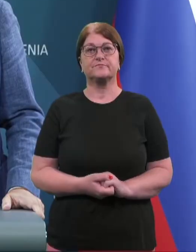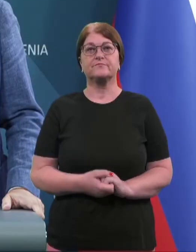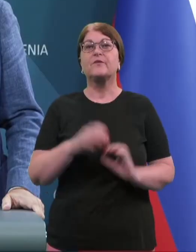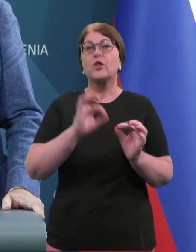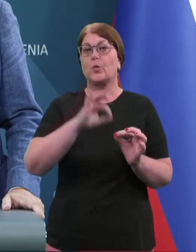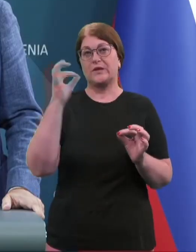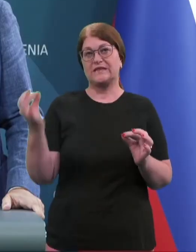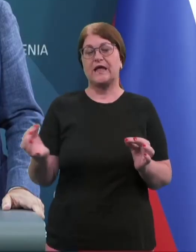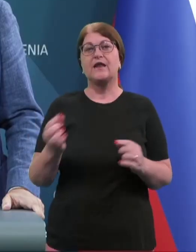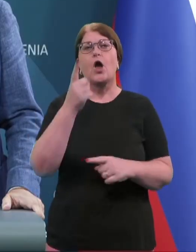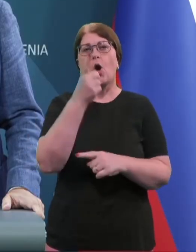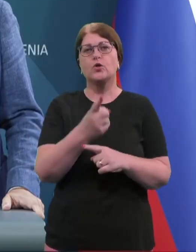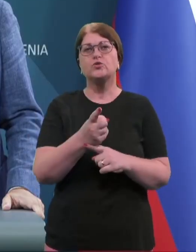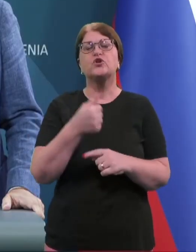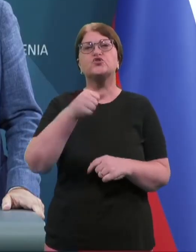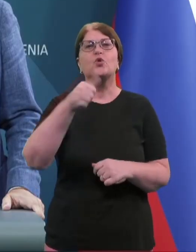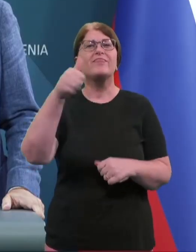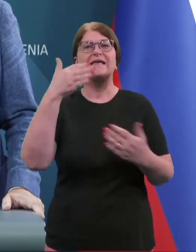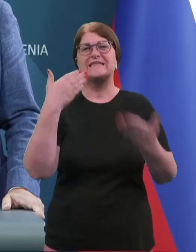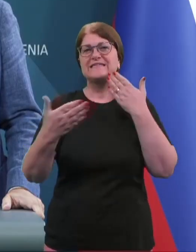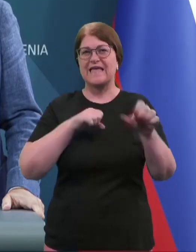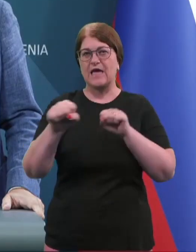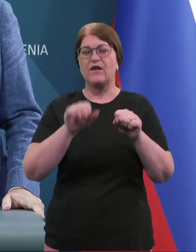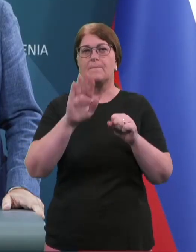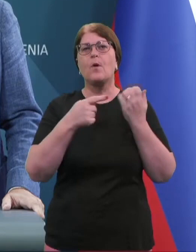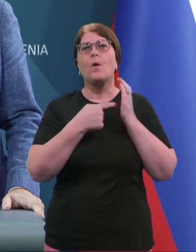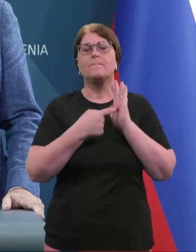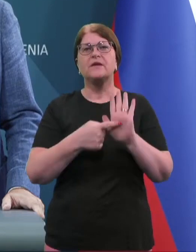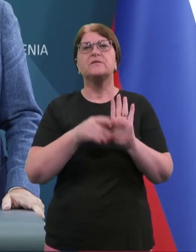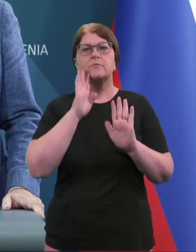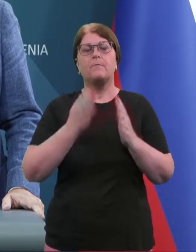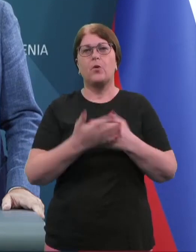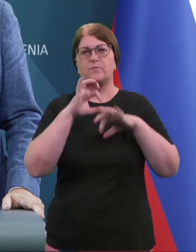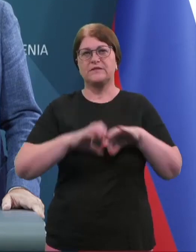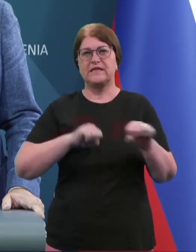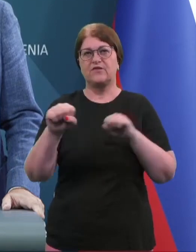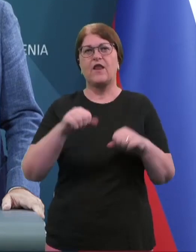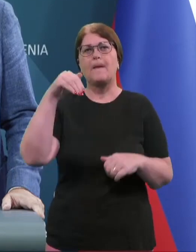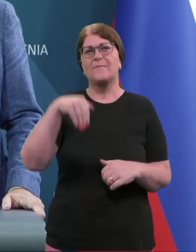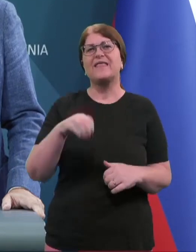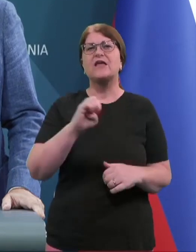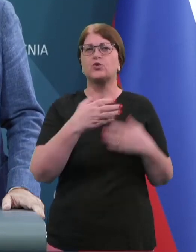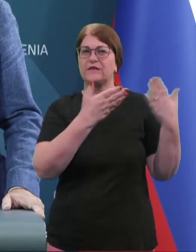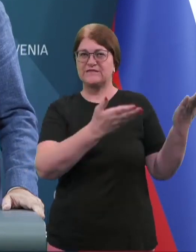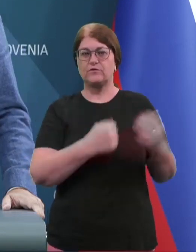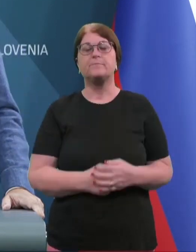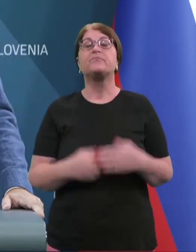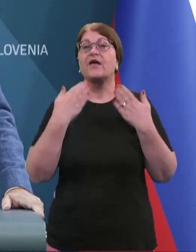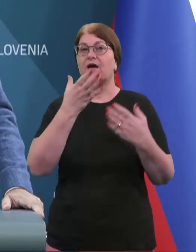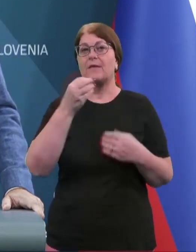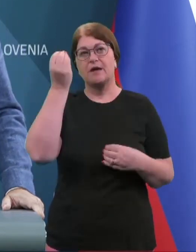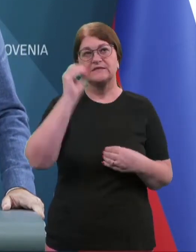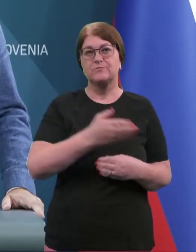Dobar dan. Odločitve 111. seje vlade bo predstavil podpredsednik vlade Matejar Čoni, zvolite. Hvala lepa,